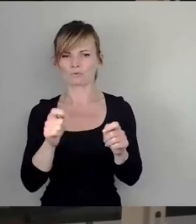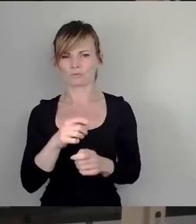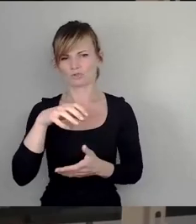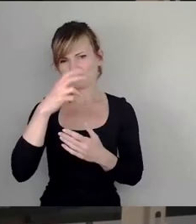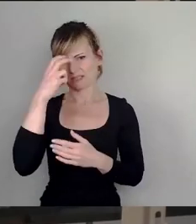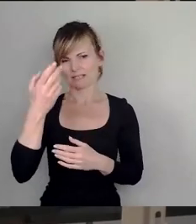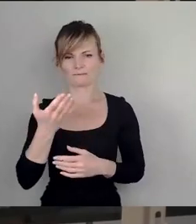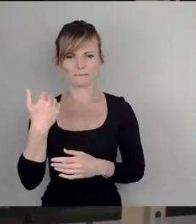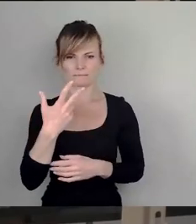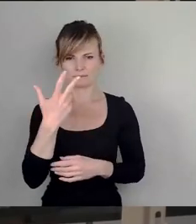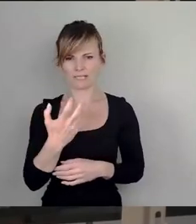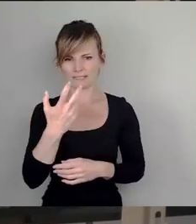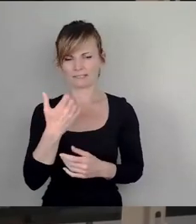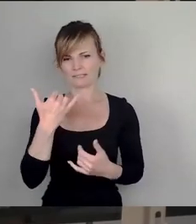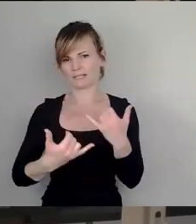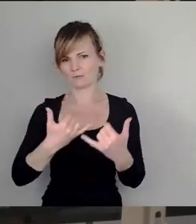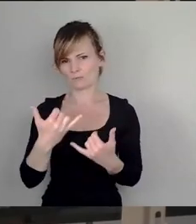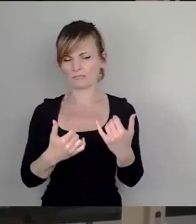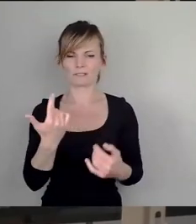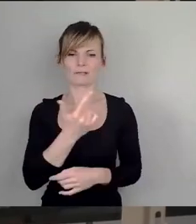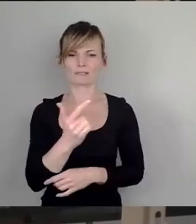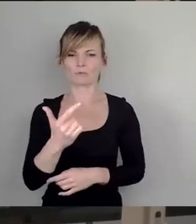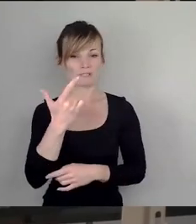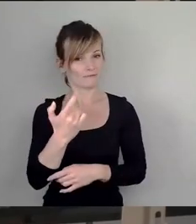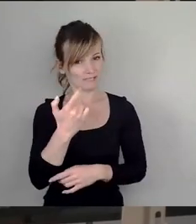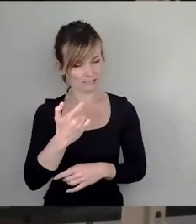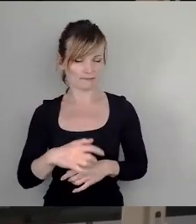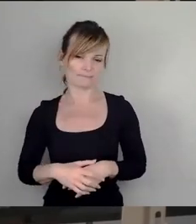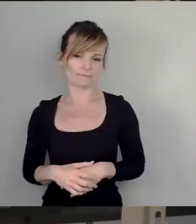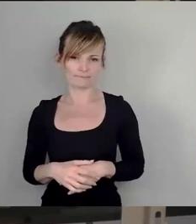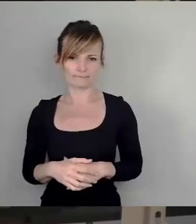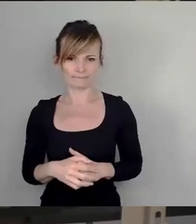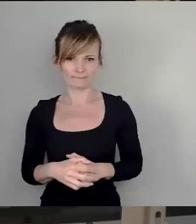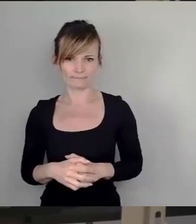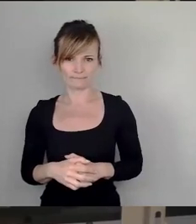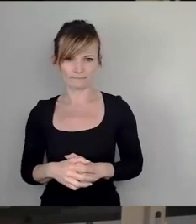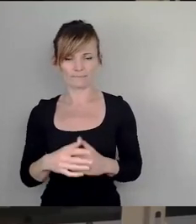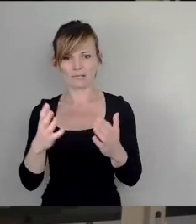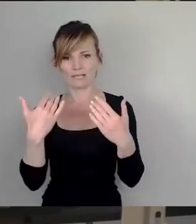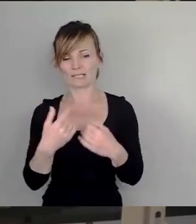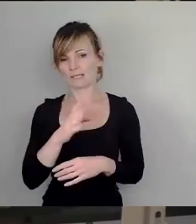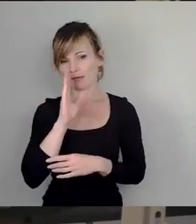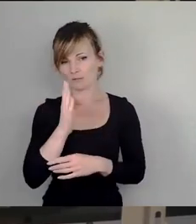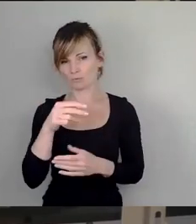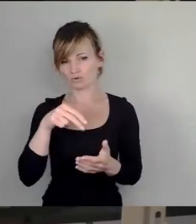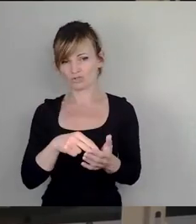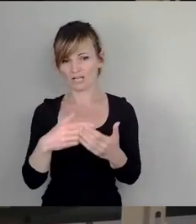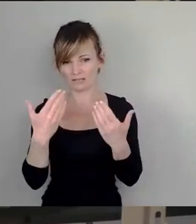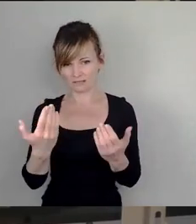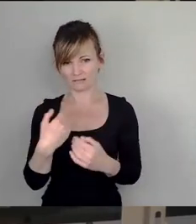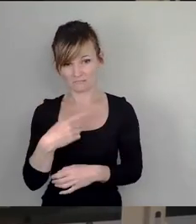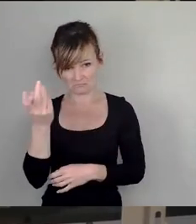30. Januar 2020 zum Klimanotstand. Sie erinnern sich,